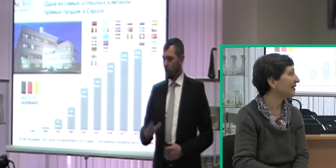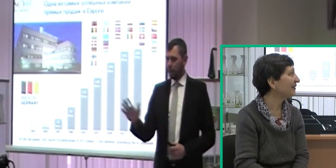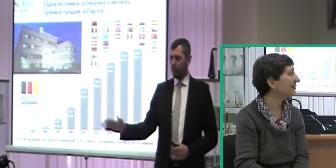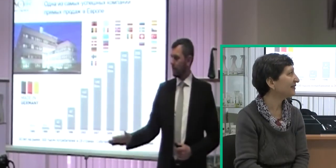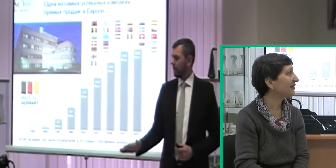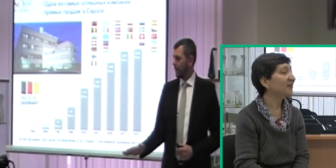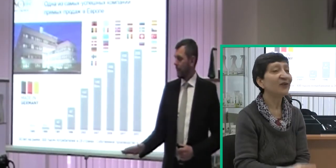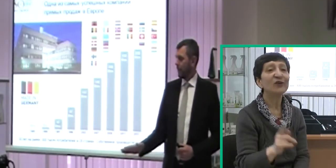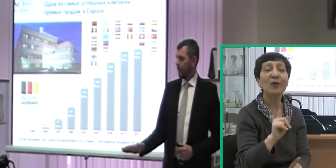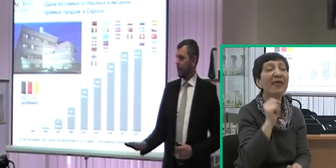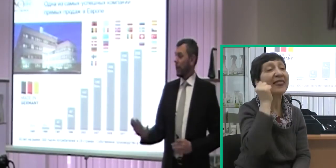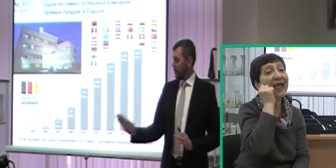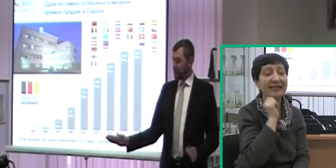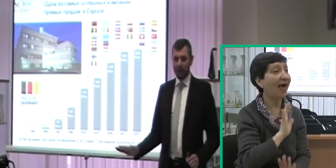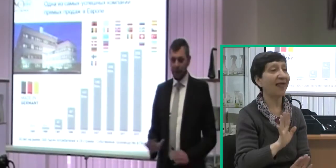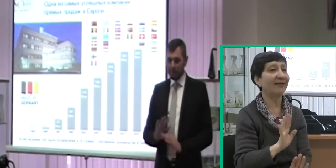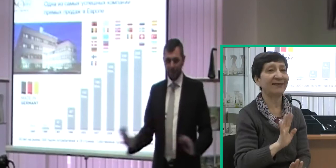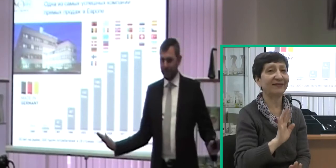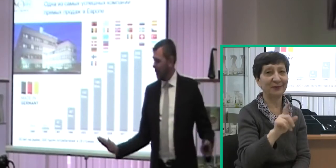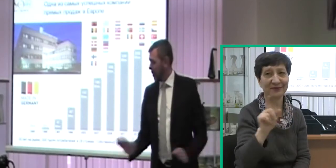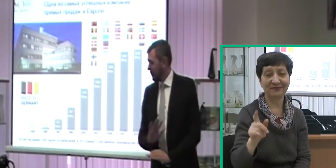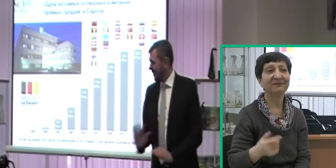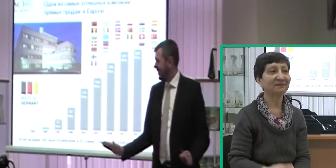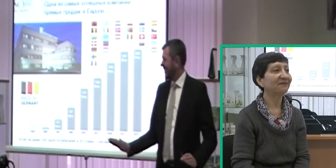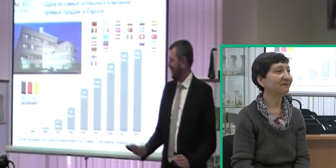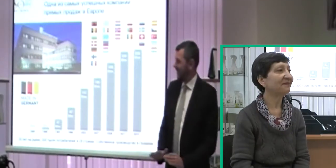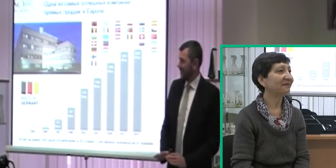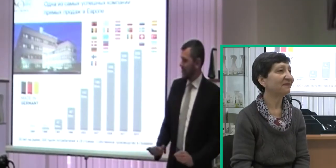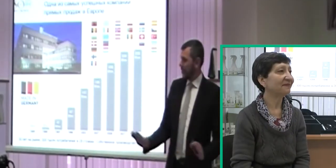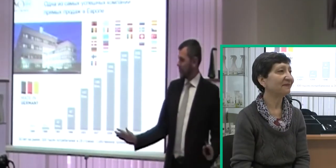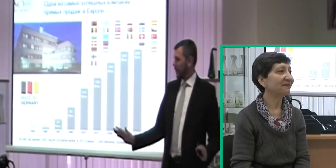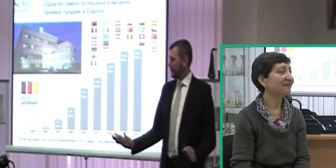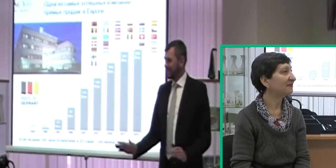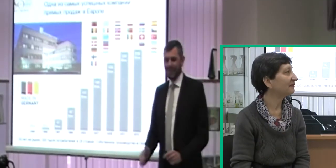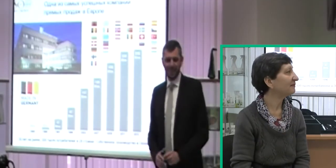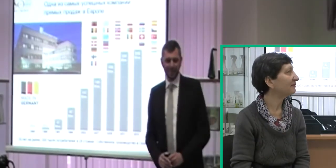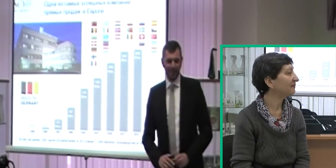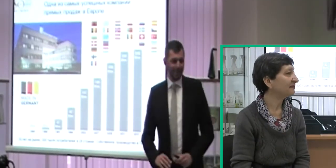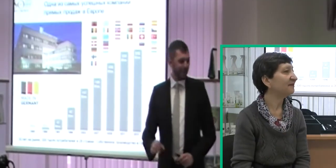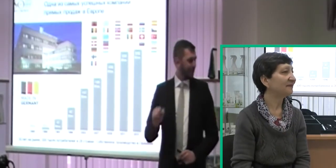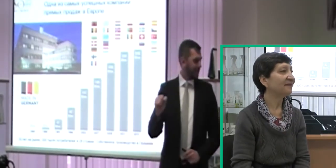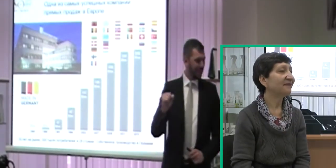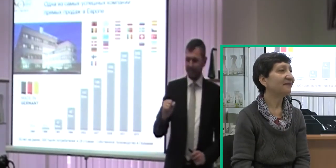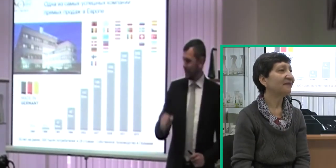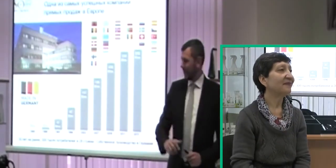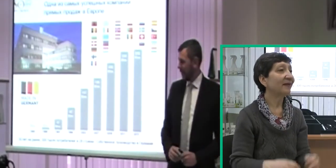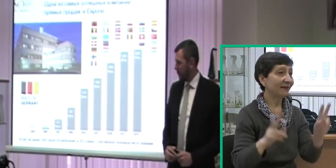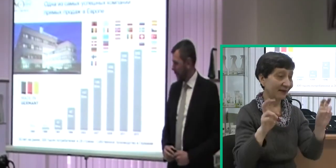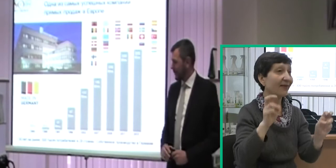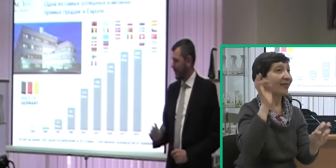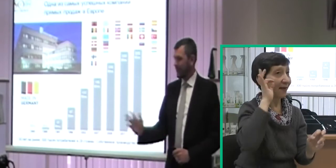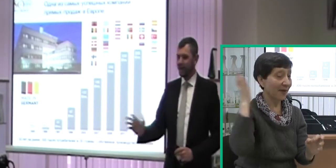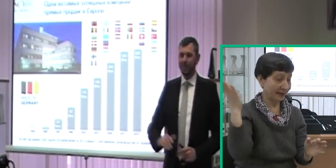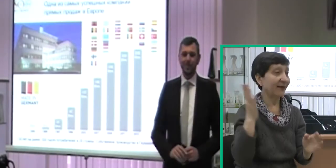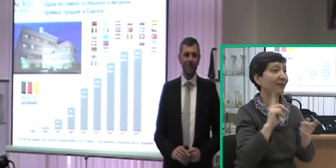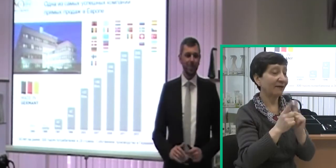Да, но об этом… Не стареет. Да, не стареет. На страже времени стоим. Сайтгард. У нас есть даже такая